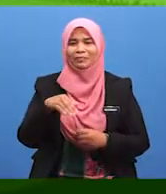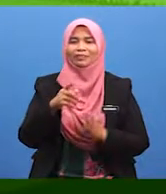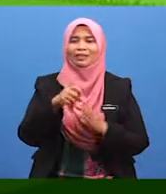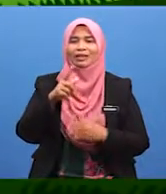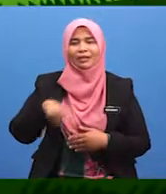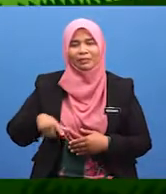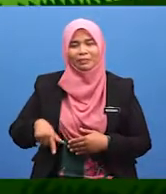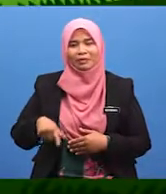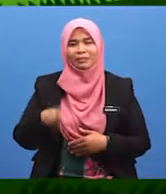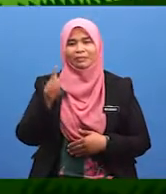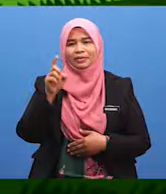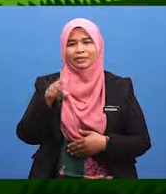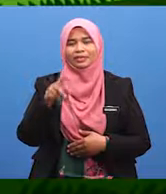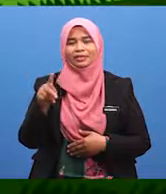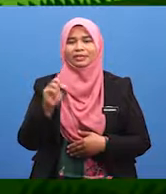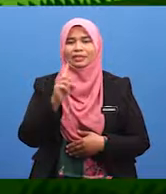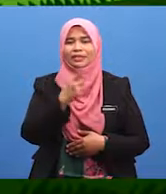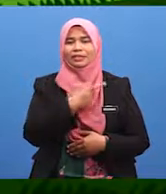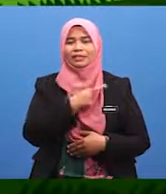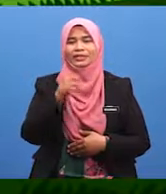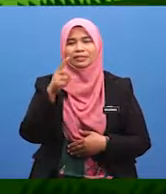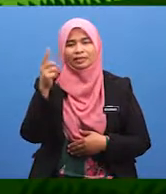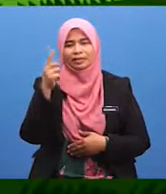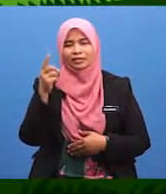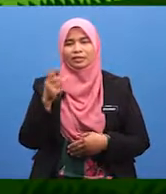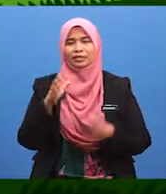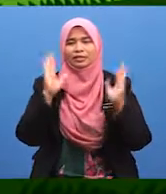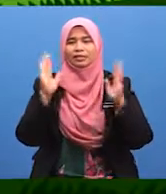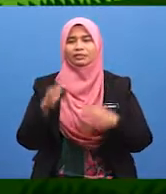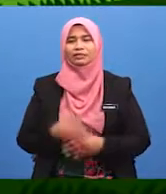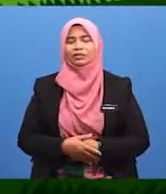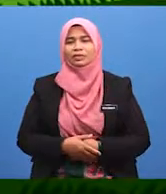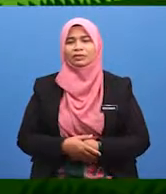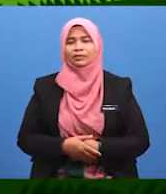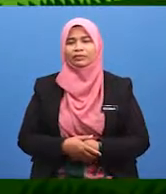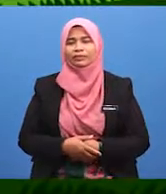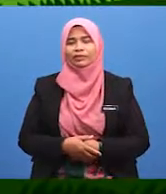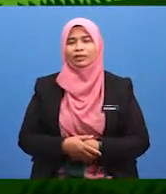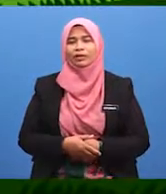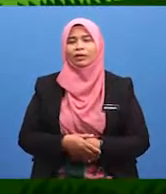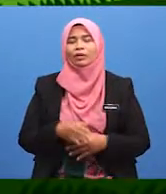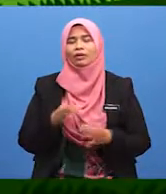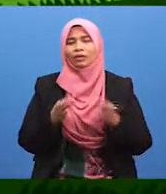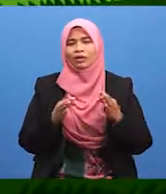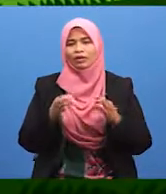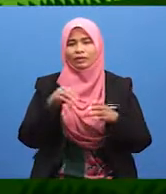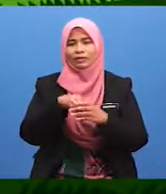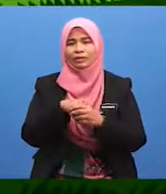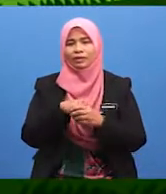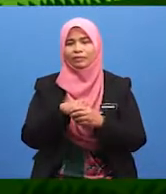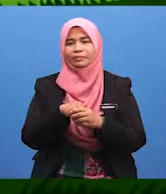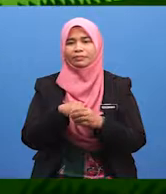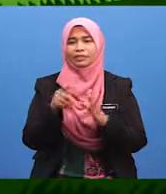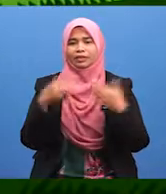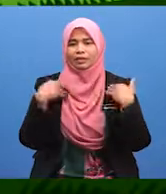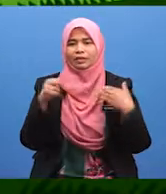terlambat. Pastikan kita sentiasa menunaikan solat walau dalam